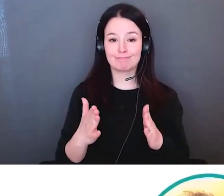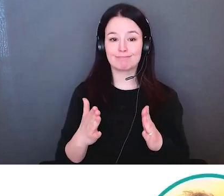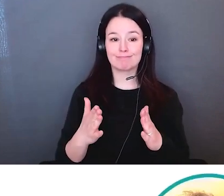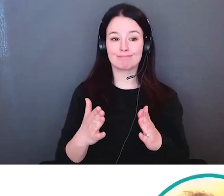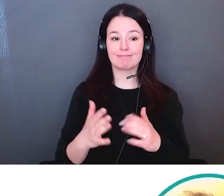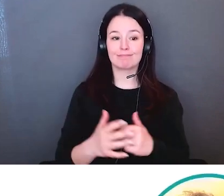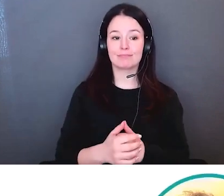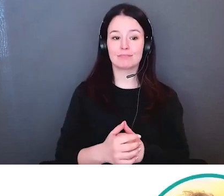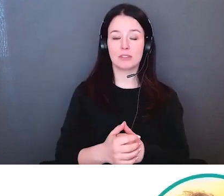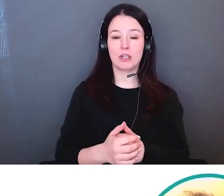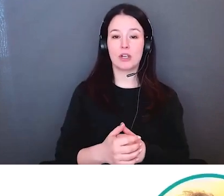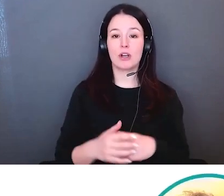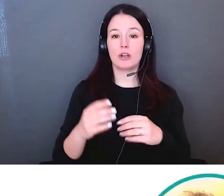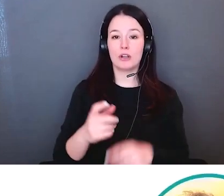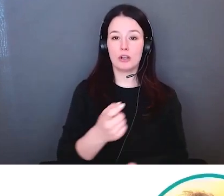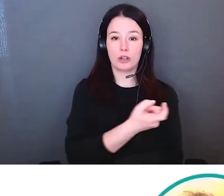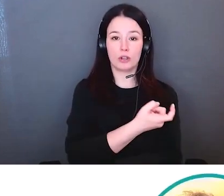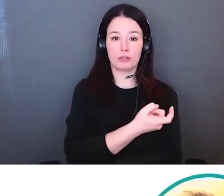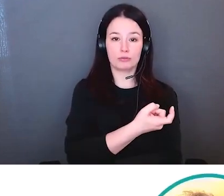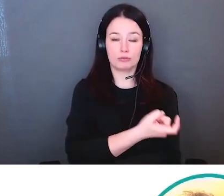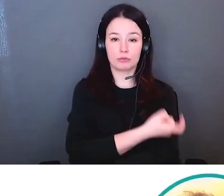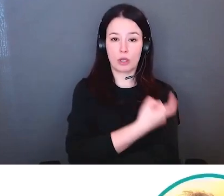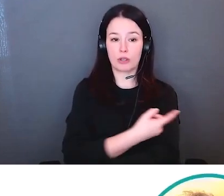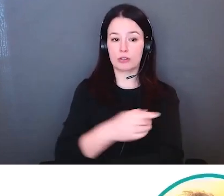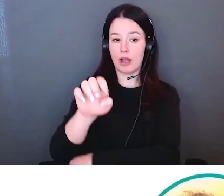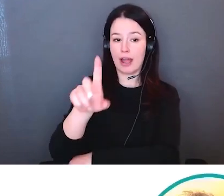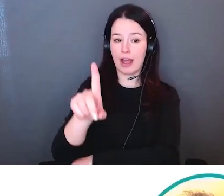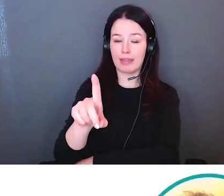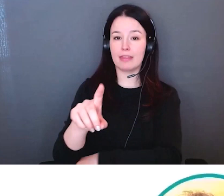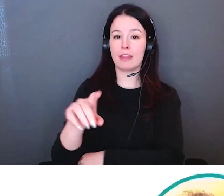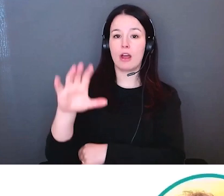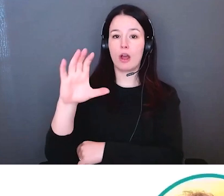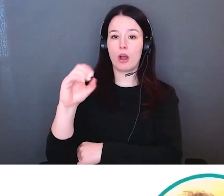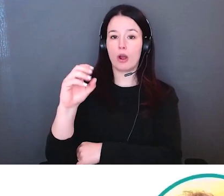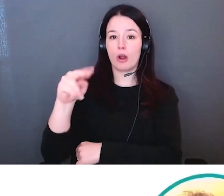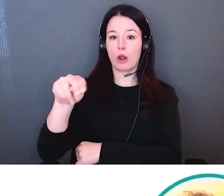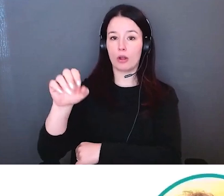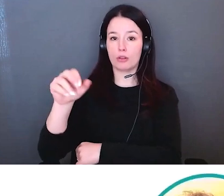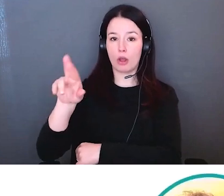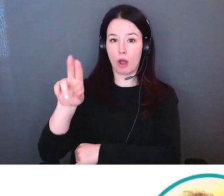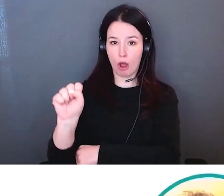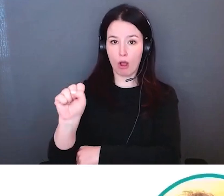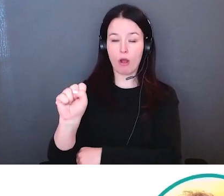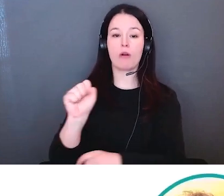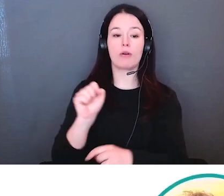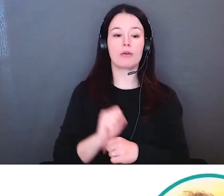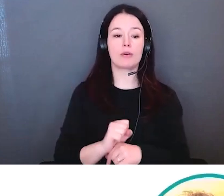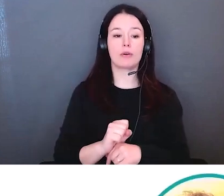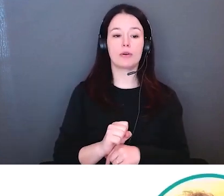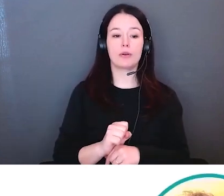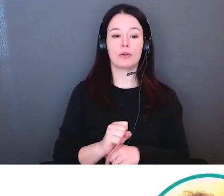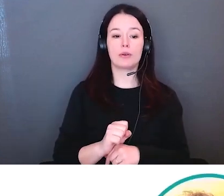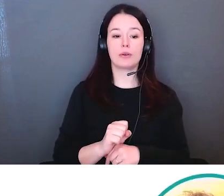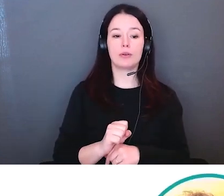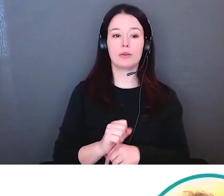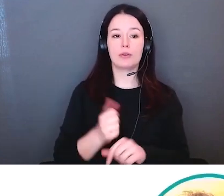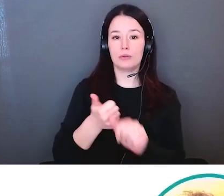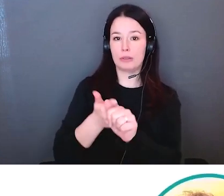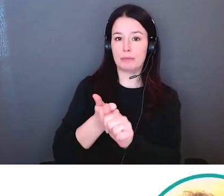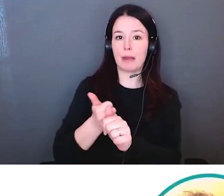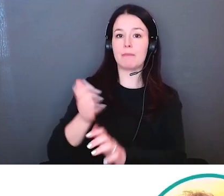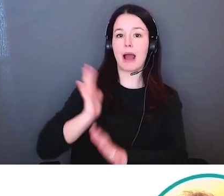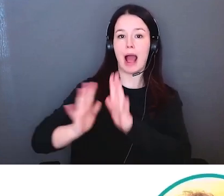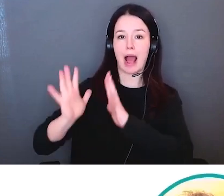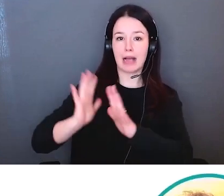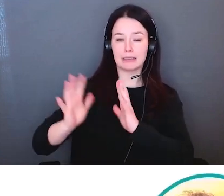et de soins de santé de haute qualité pour tous. Nous nous rassemblons aujourd'hui de côte à